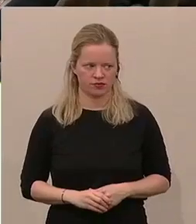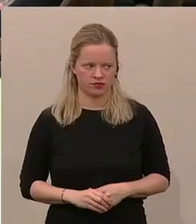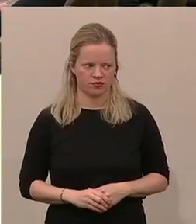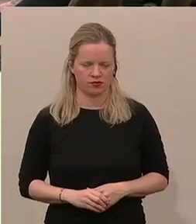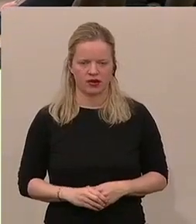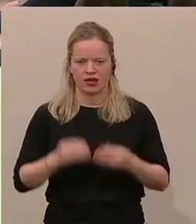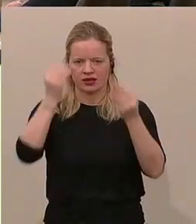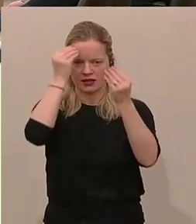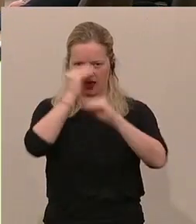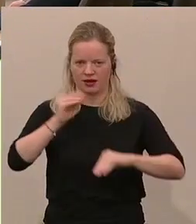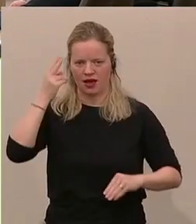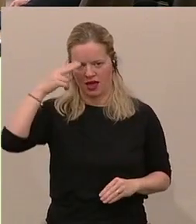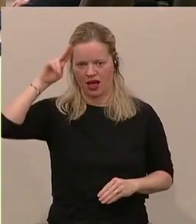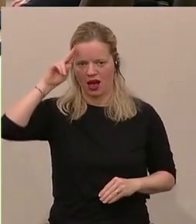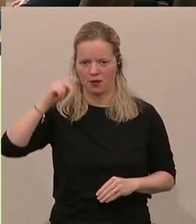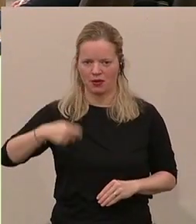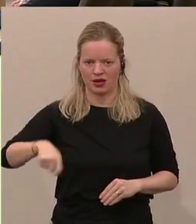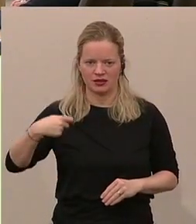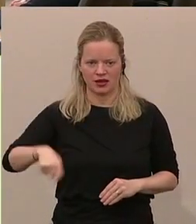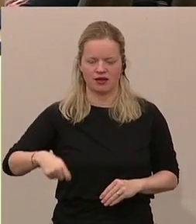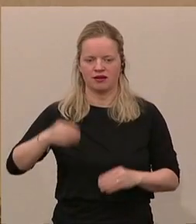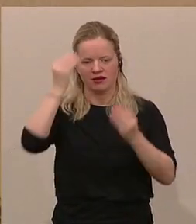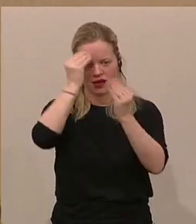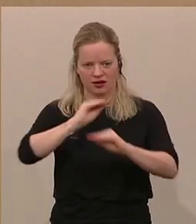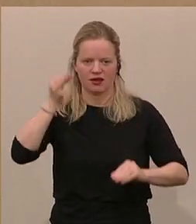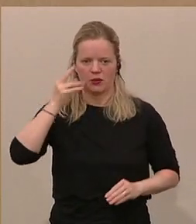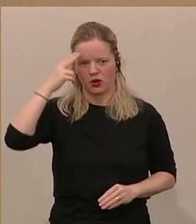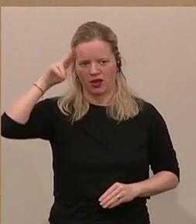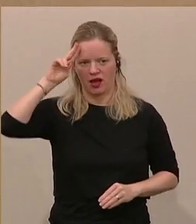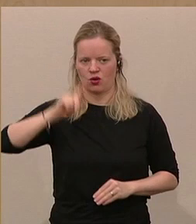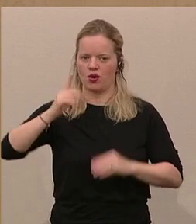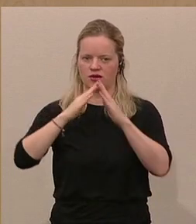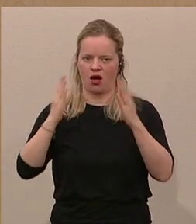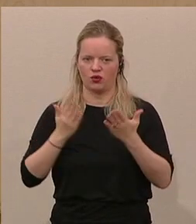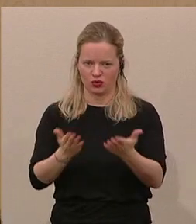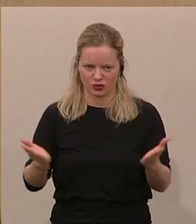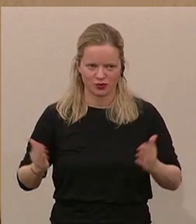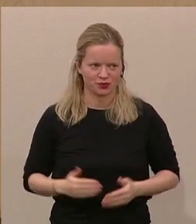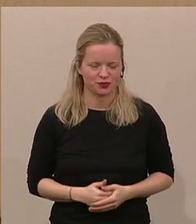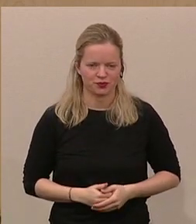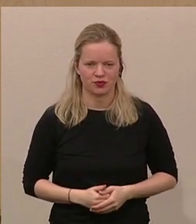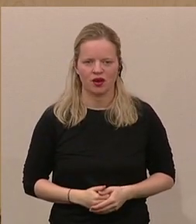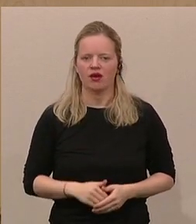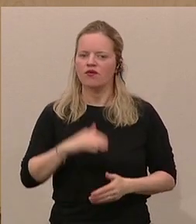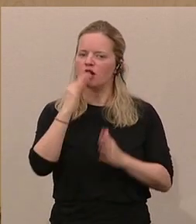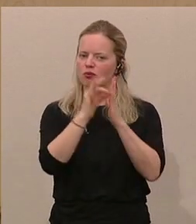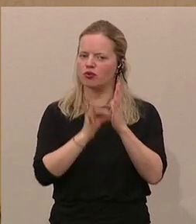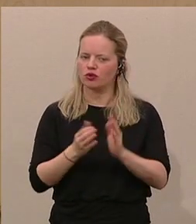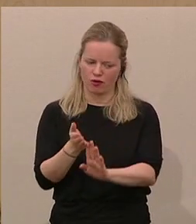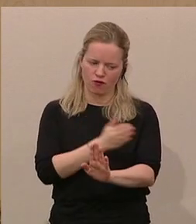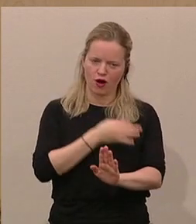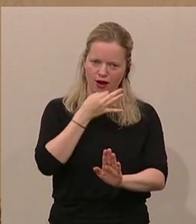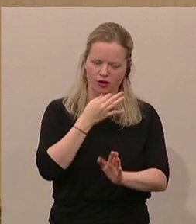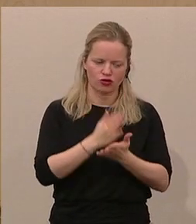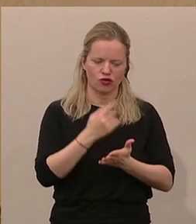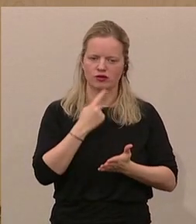Sehr geehrter Herr Präsident, sehr geehrte Damen und Herren, Hohes Haus! Vieles wurde ja heute schon von meinen Vorrednern